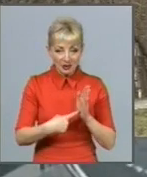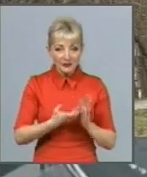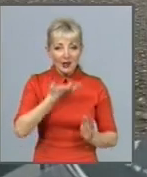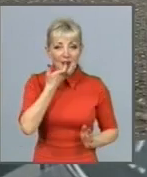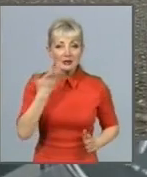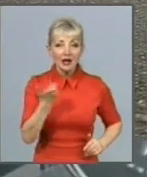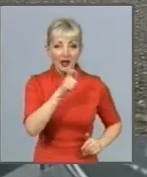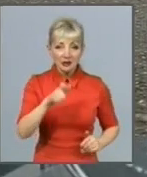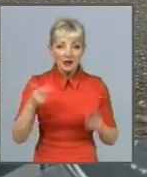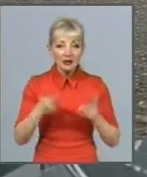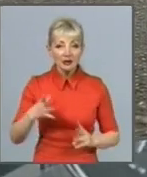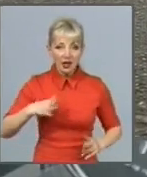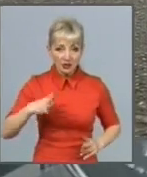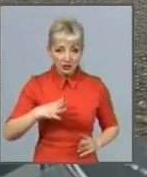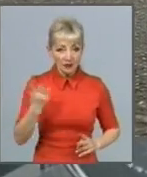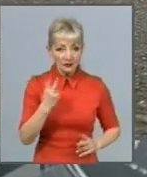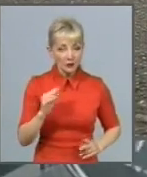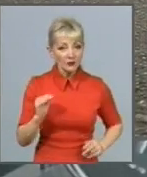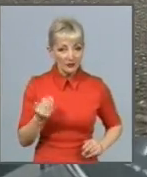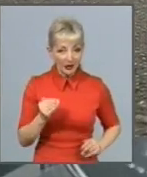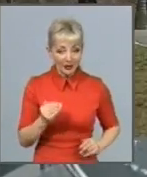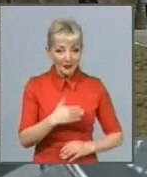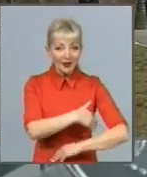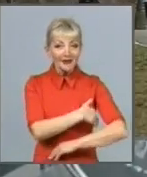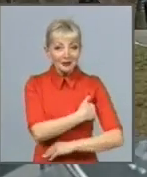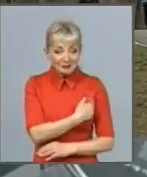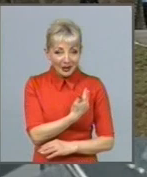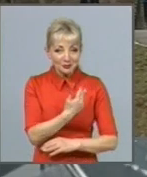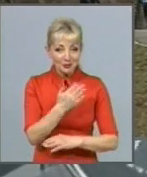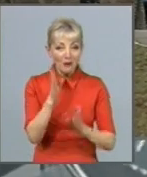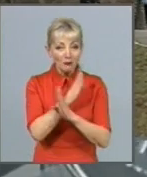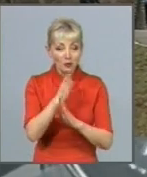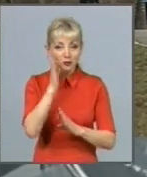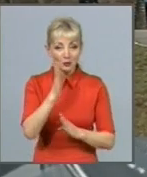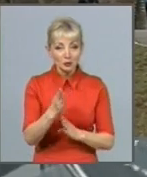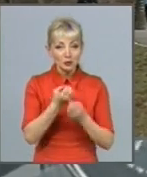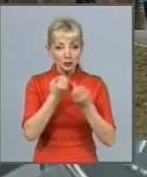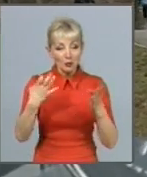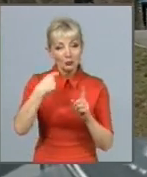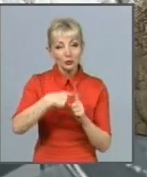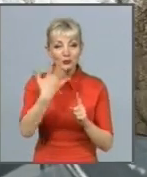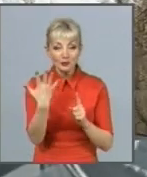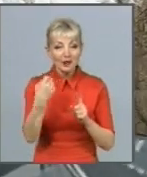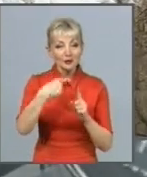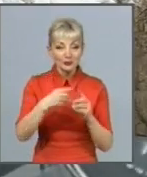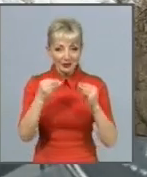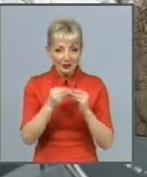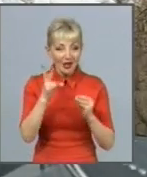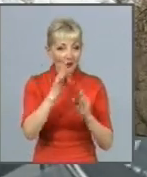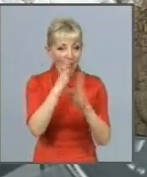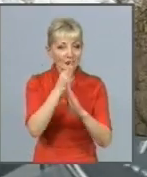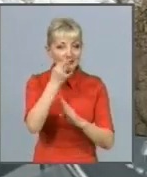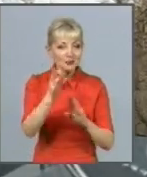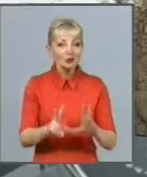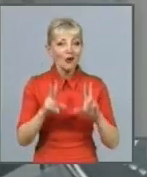очікувати 2 лютого. Температура повітря в день сягатиме плюс 5-10 градусів. Проте синоптики обіцяють в цей день